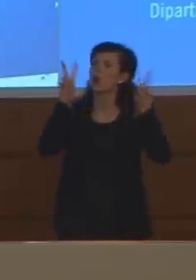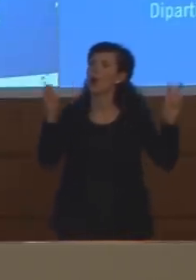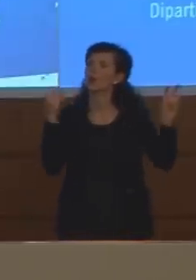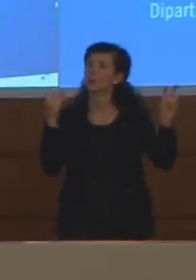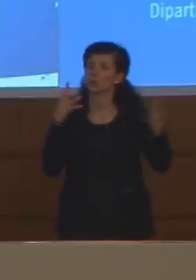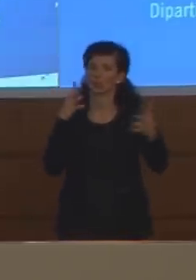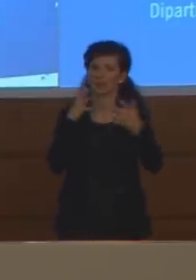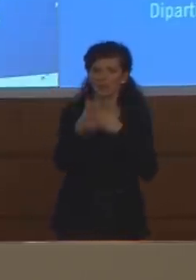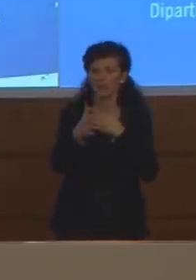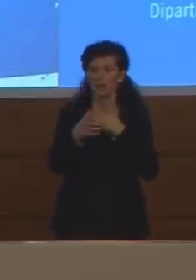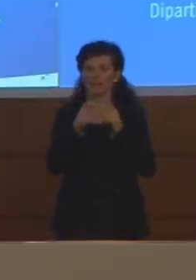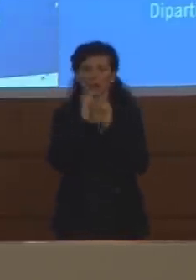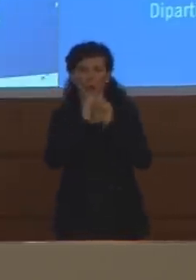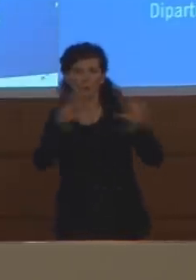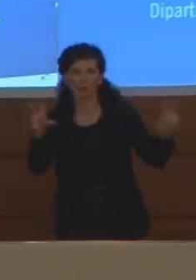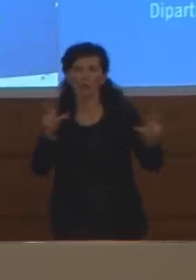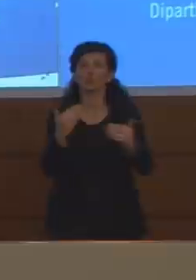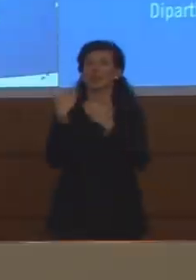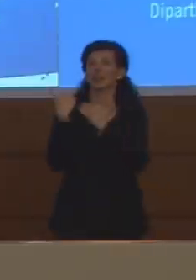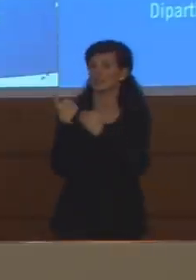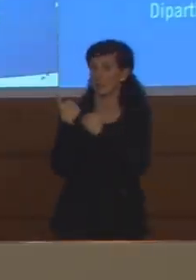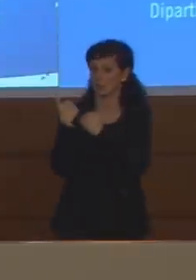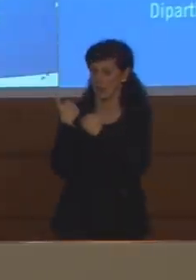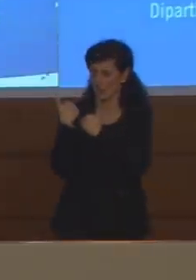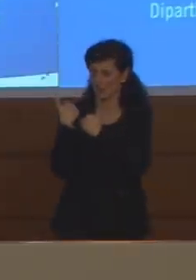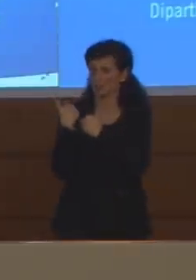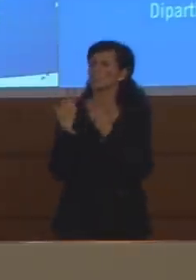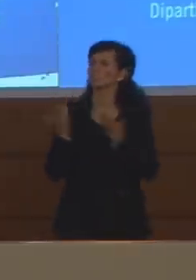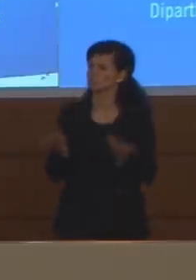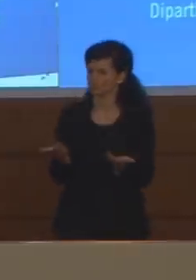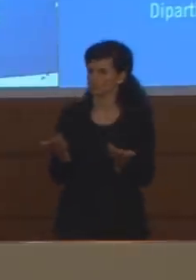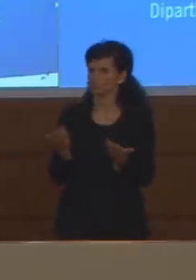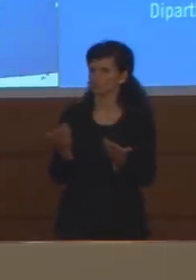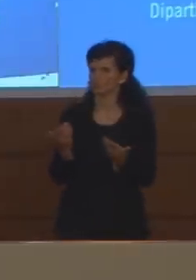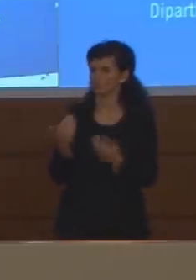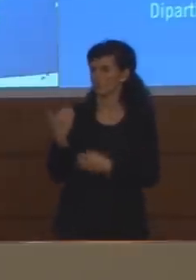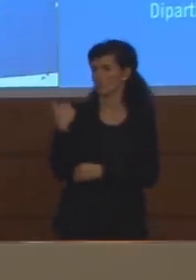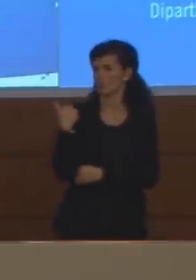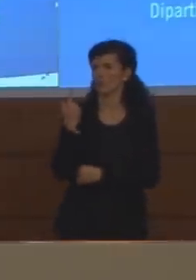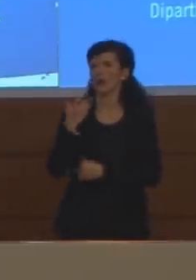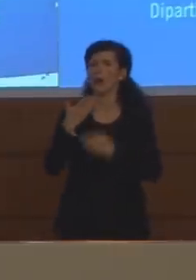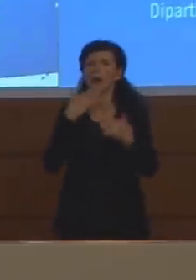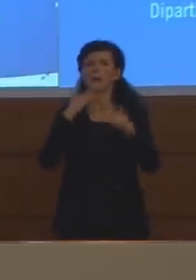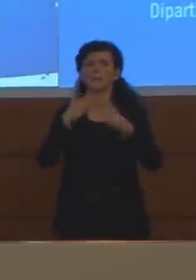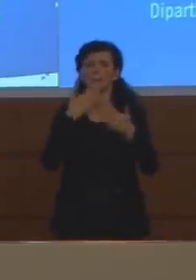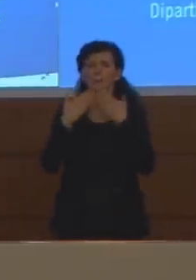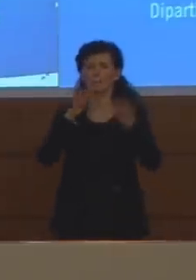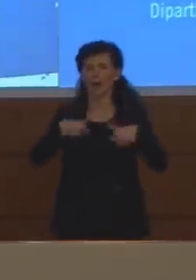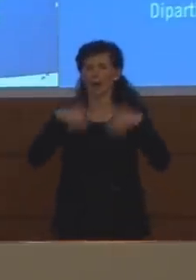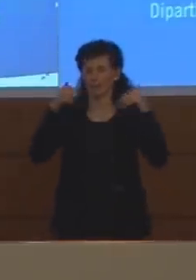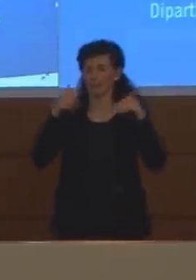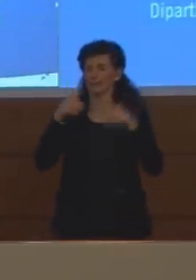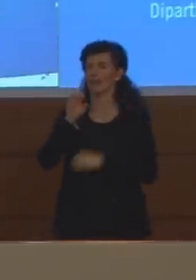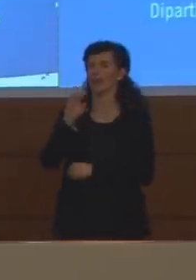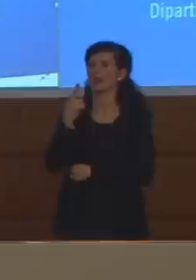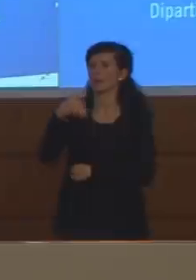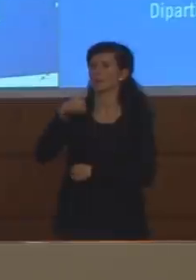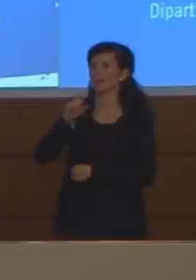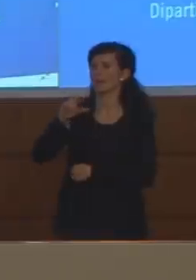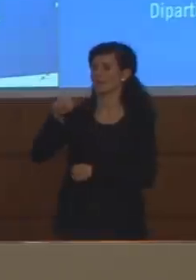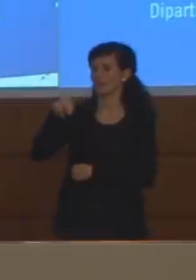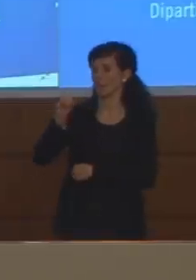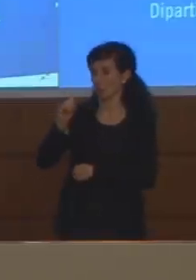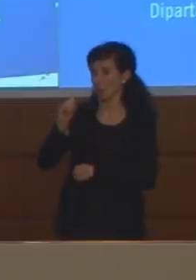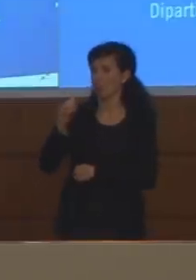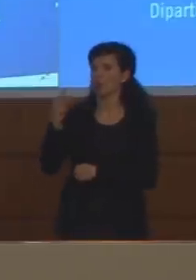e assunzione di responsabilità allora è di pochi giorni fa una parlamentare del Movimento 5 Stelle Alessandra Ermellino ha presentato un